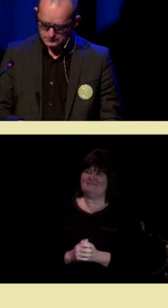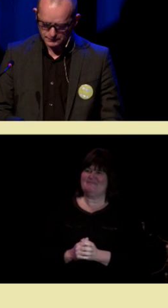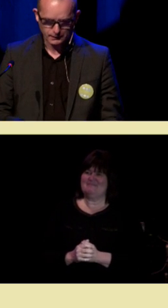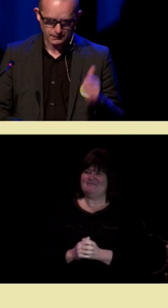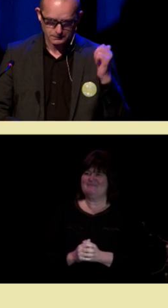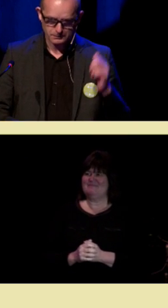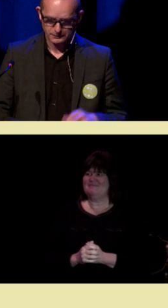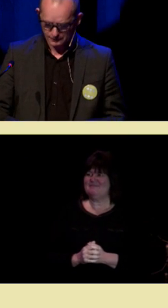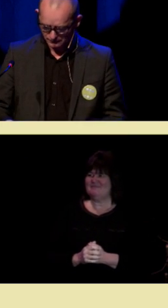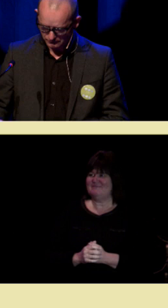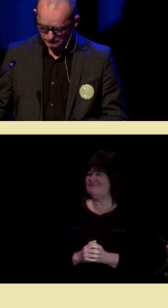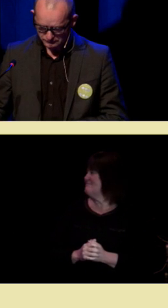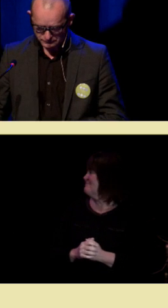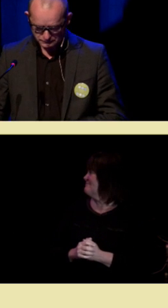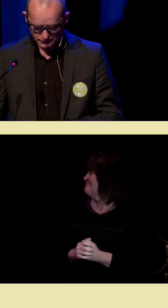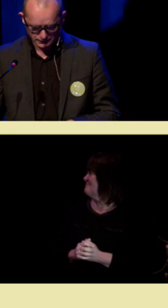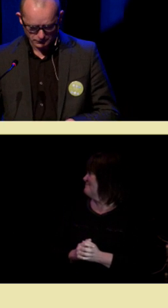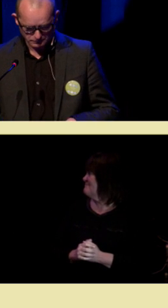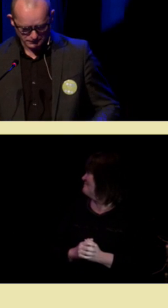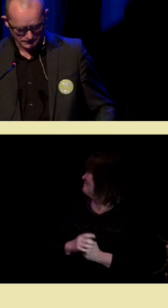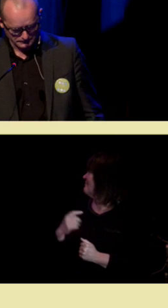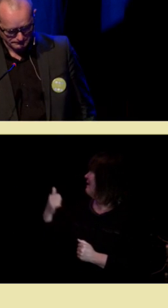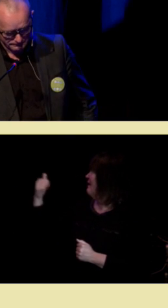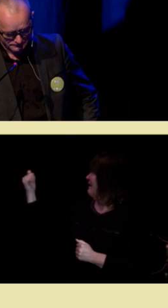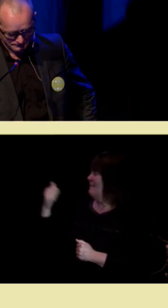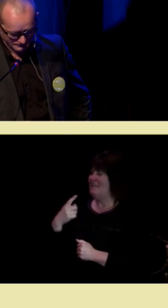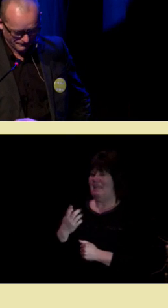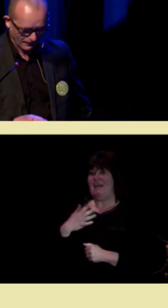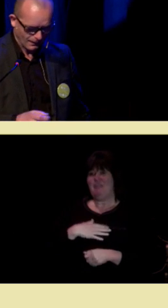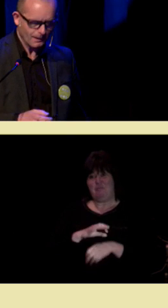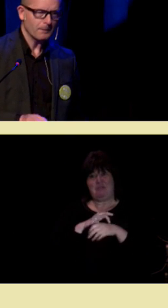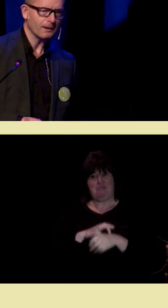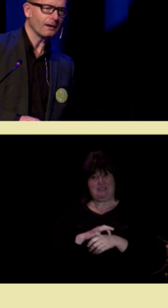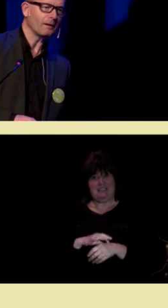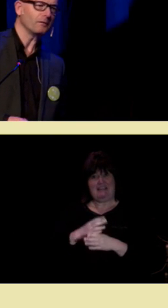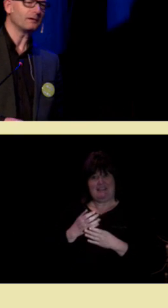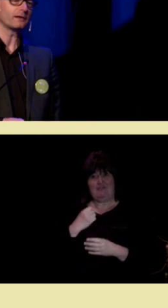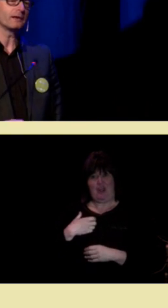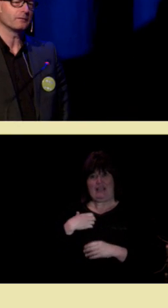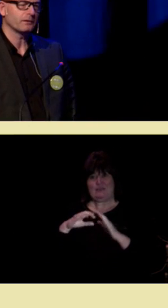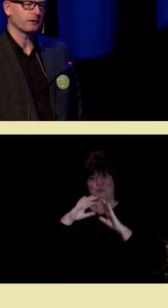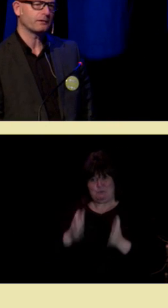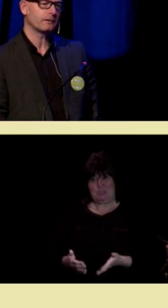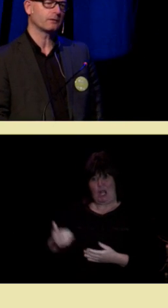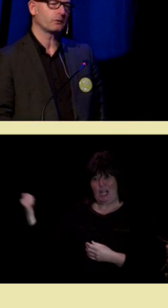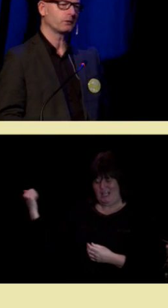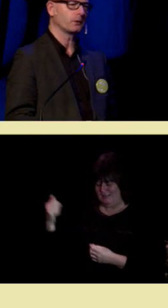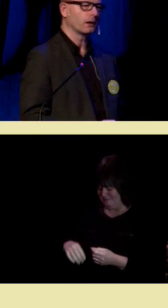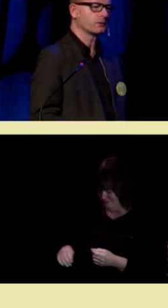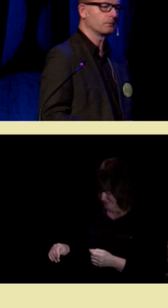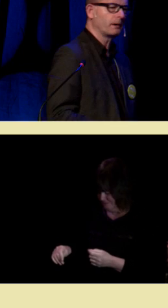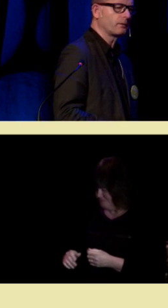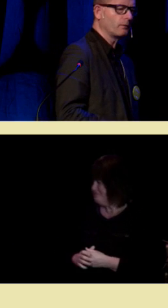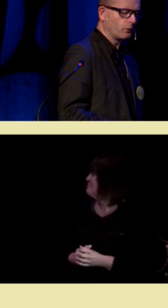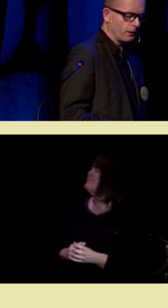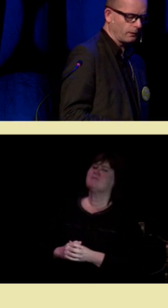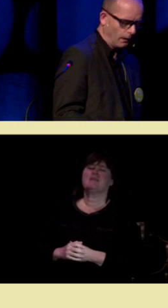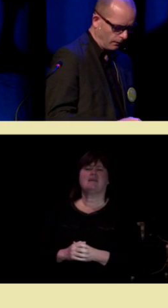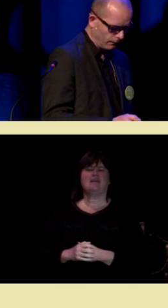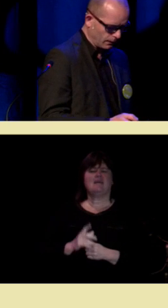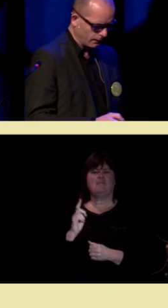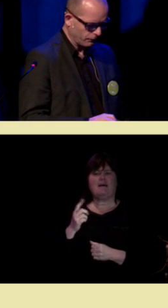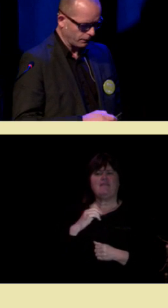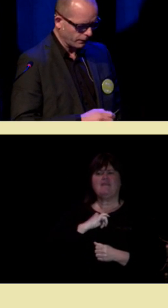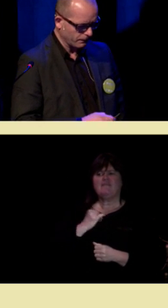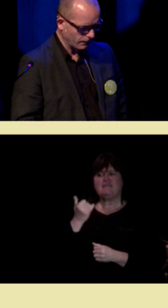Dette er en av mine pasienter fra Rikshospitalet. Men hvis da denne fantastiske strukturen er så kompleks, hvordan